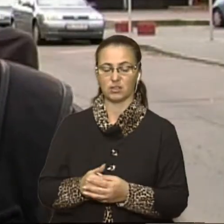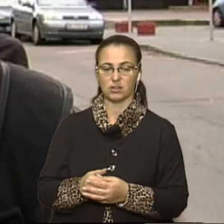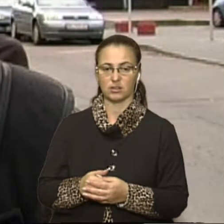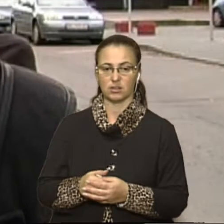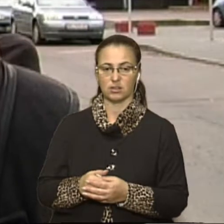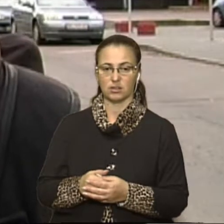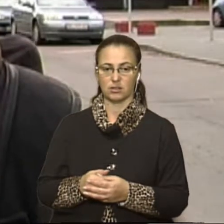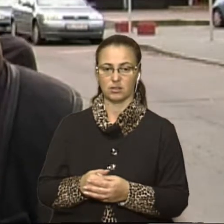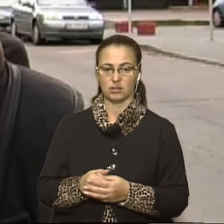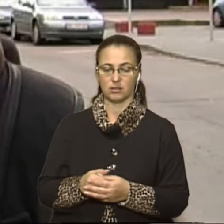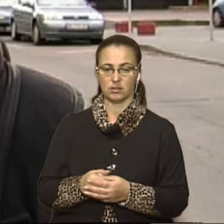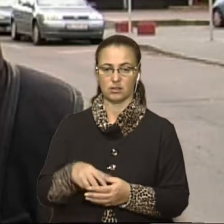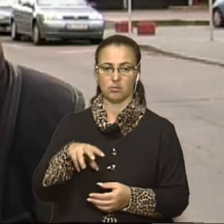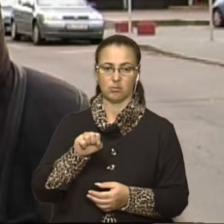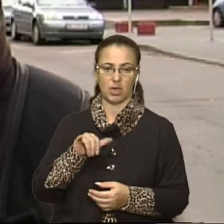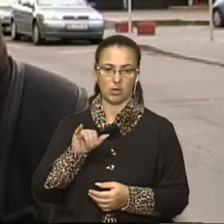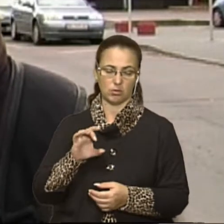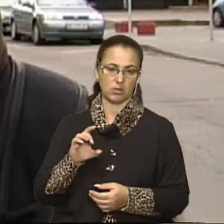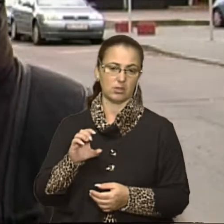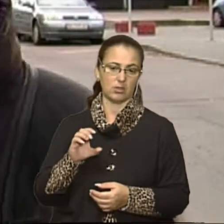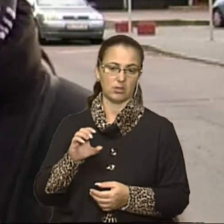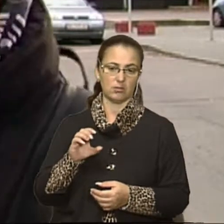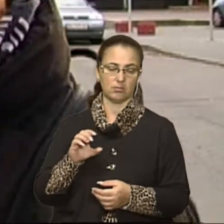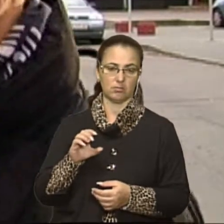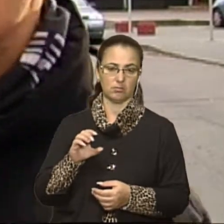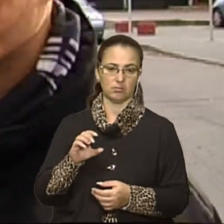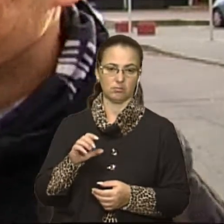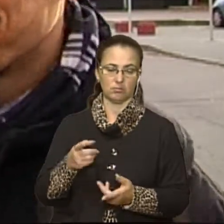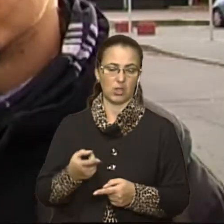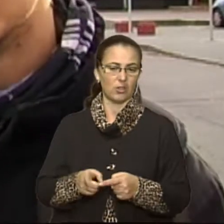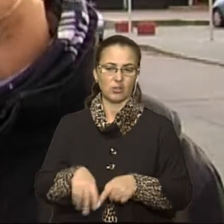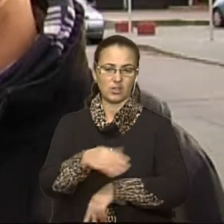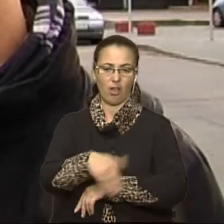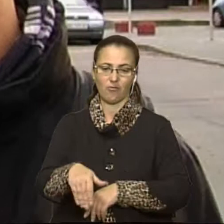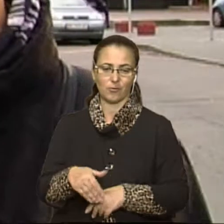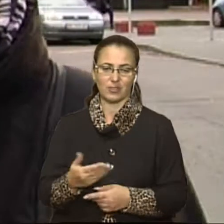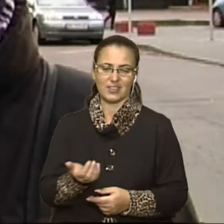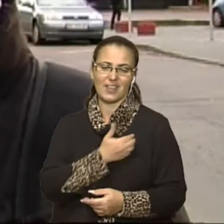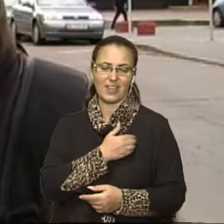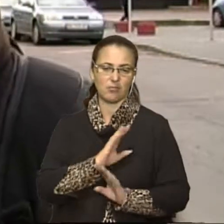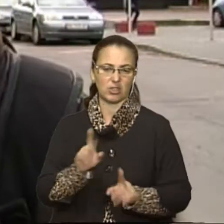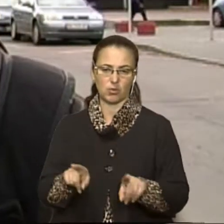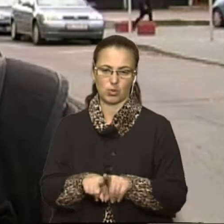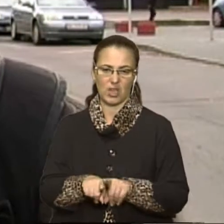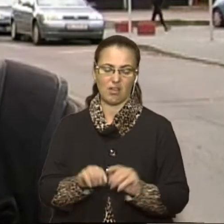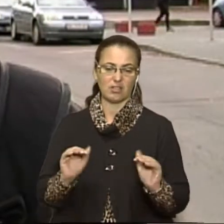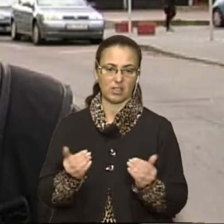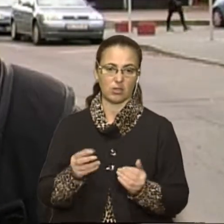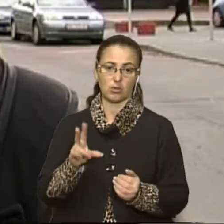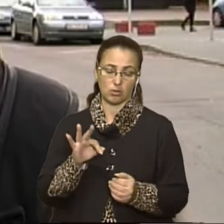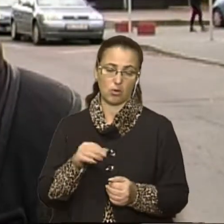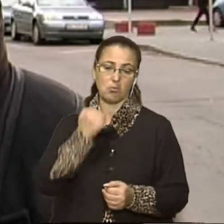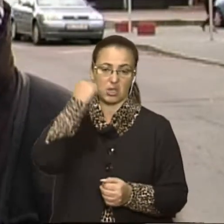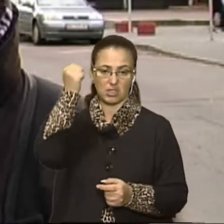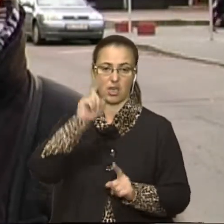Ось, персеполіс, той самий, маус, круті штуки. Сіанське ясно не претендує на такий сюжет, але висвітлення в коміксі, і, як мінімум, ми